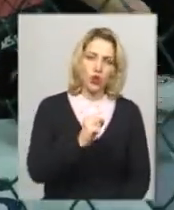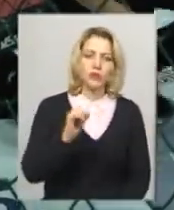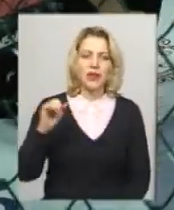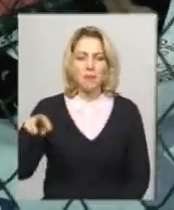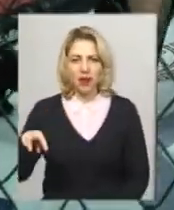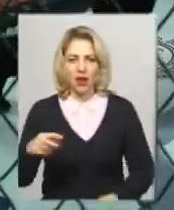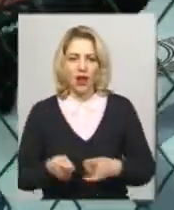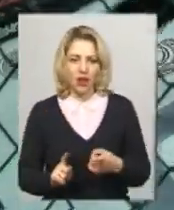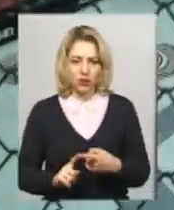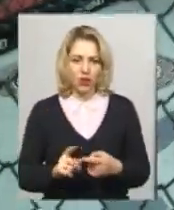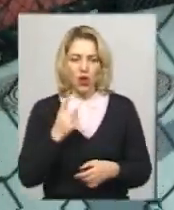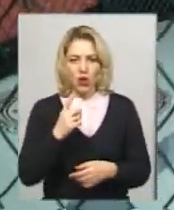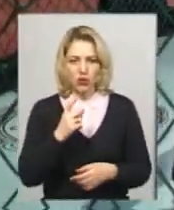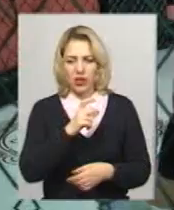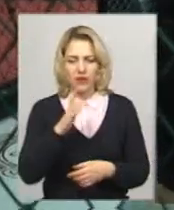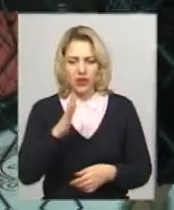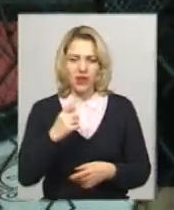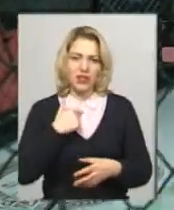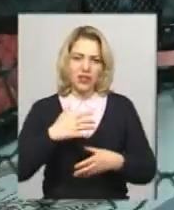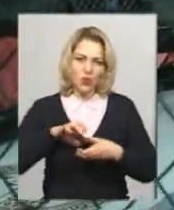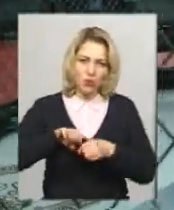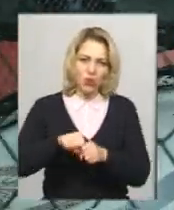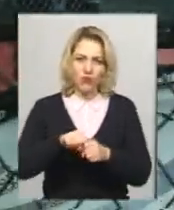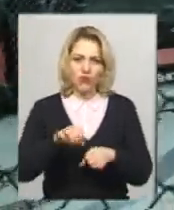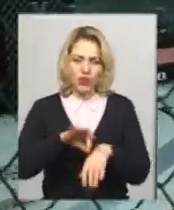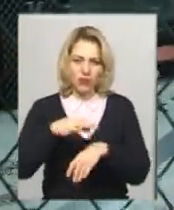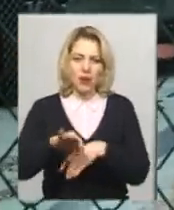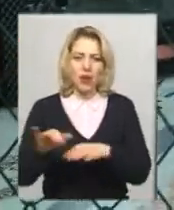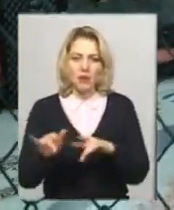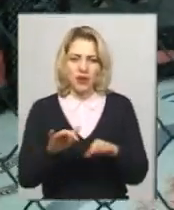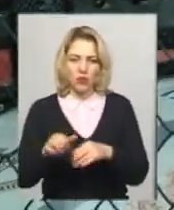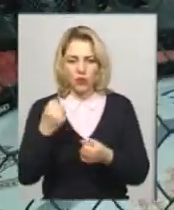раунді за хвилину больовим прийомом перемогу здобуває 9-річний Артем Швець.